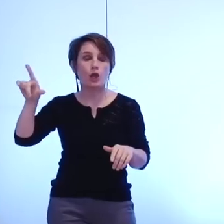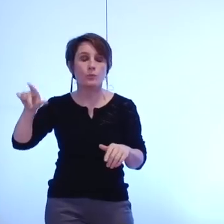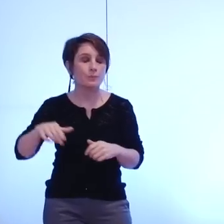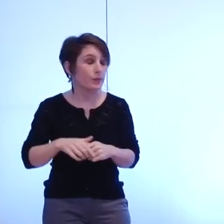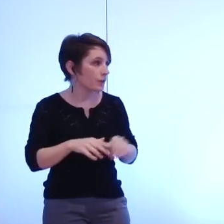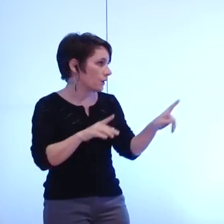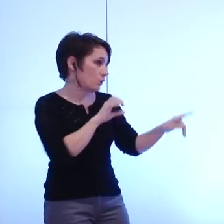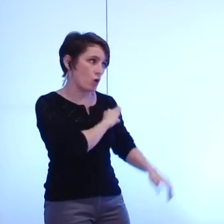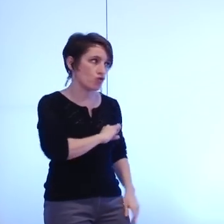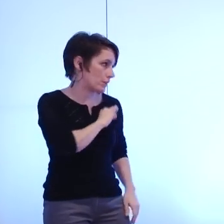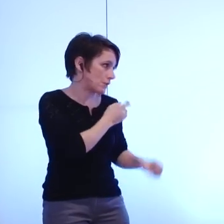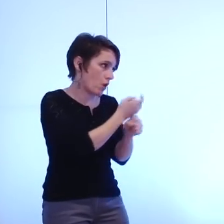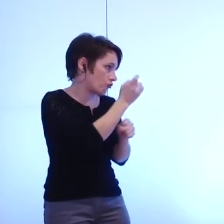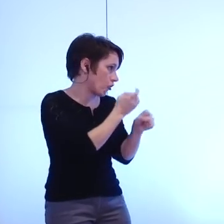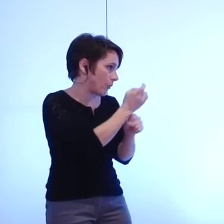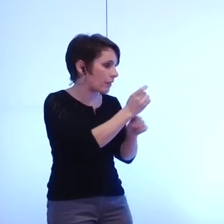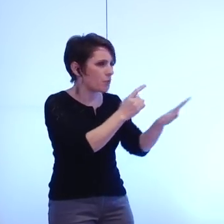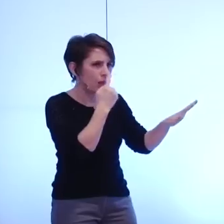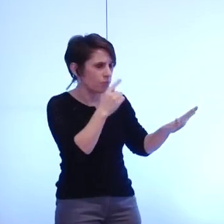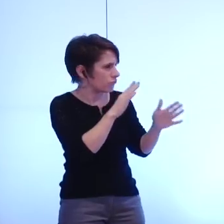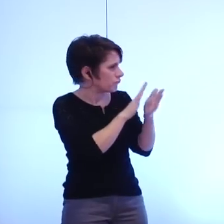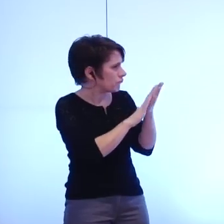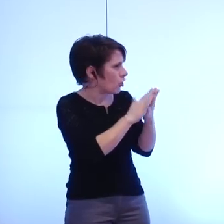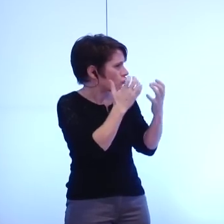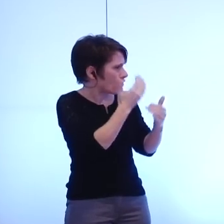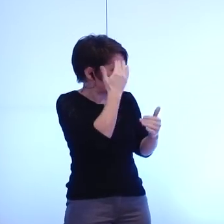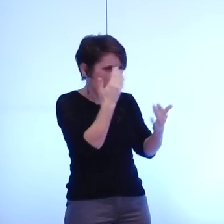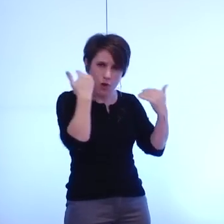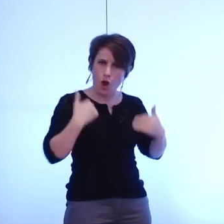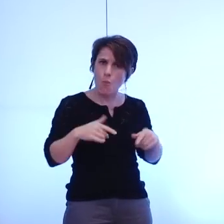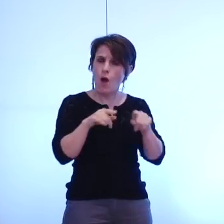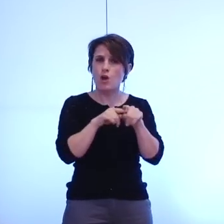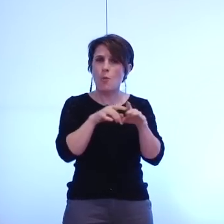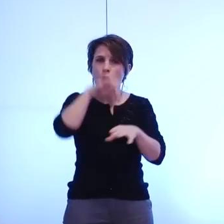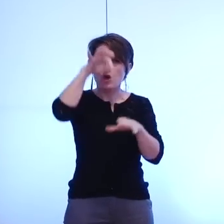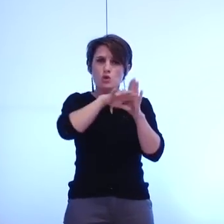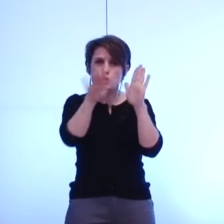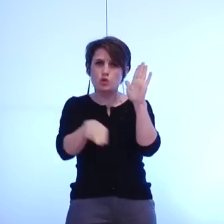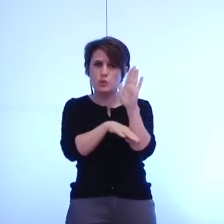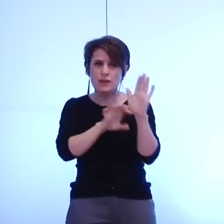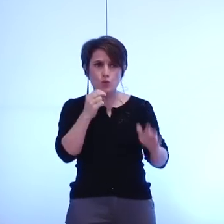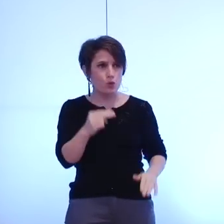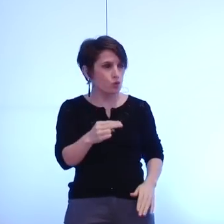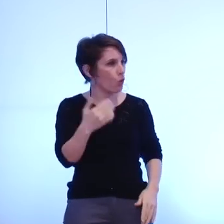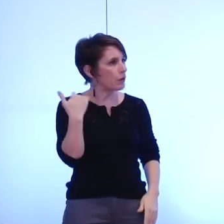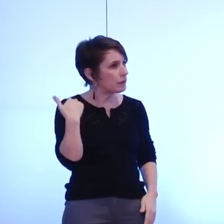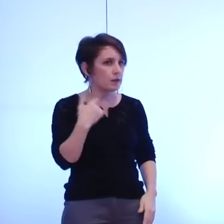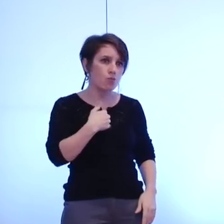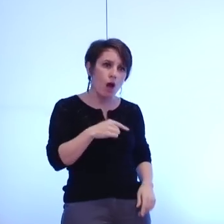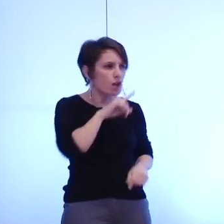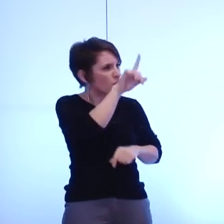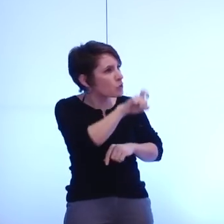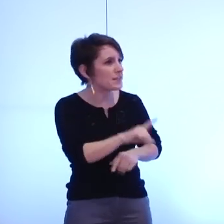désolé de vous embêter mais je voudrais savoir si je suis considéré ici comme un sous-élu ou une sorte d'untermention j'ai posé une question très précise